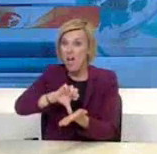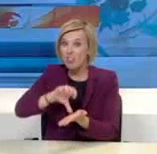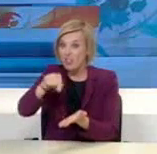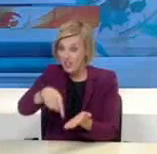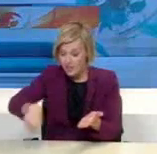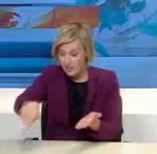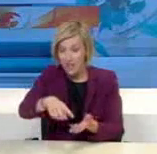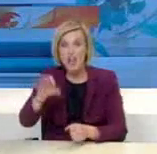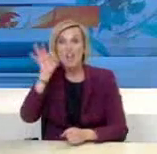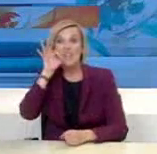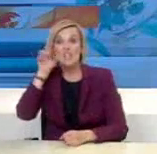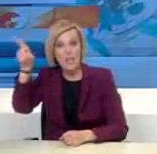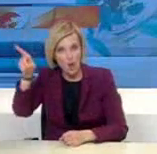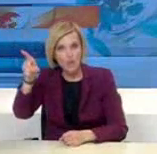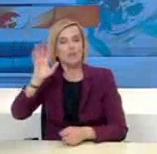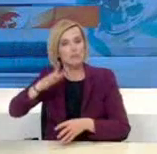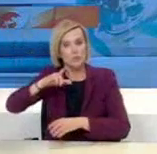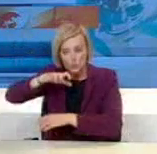με ντρόν και ελικόπτερα.